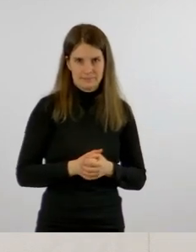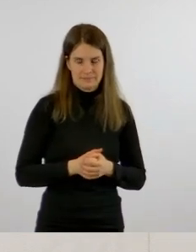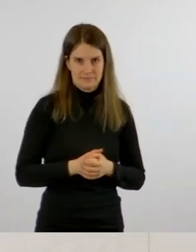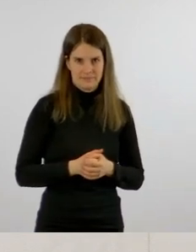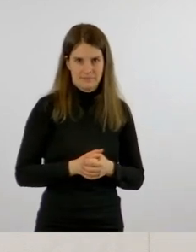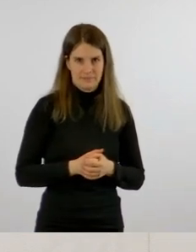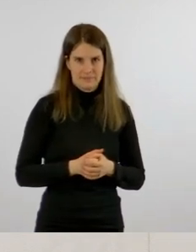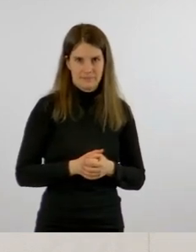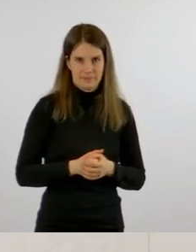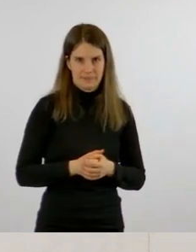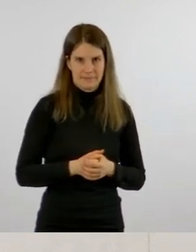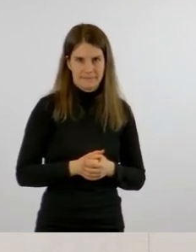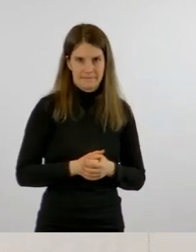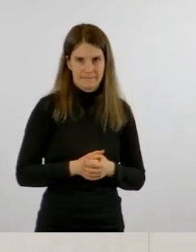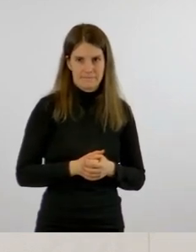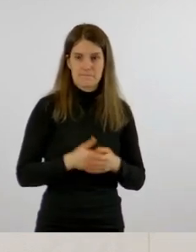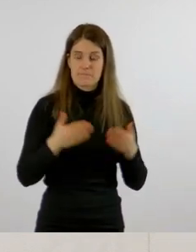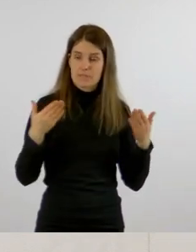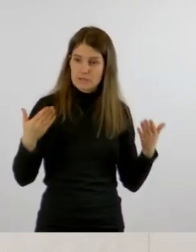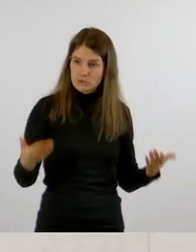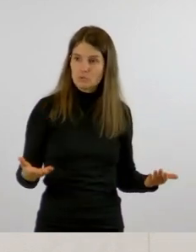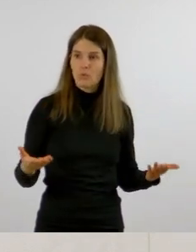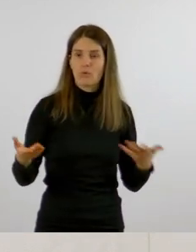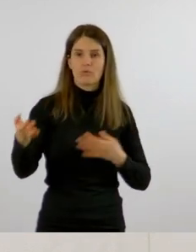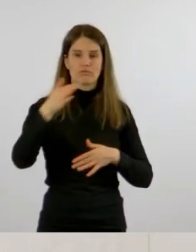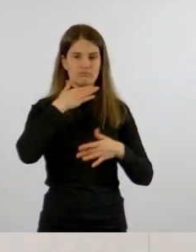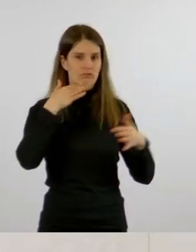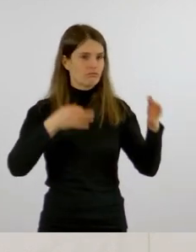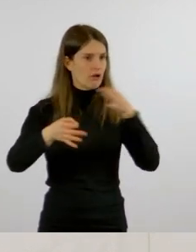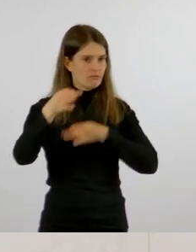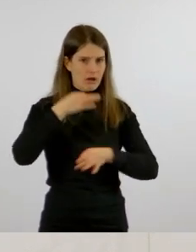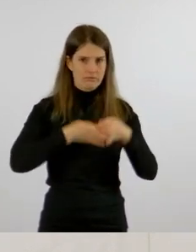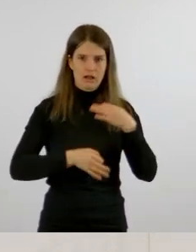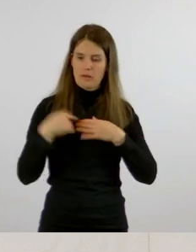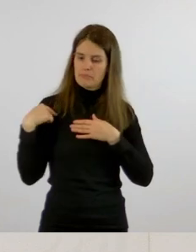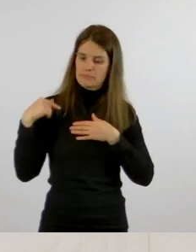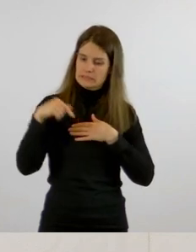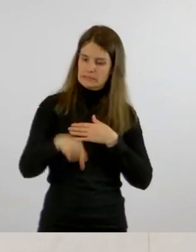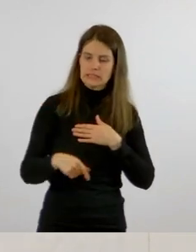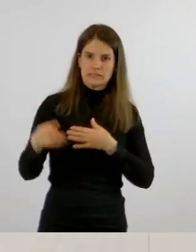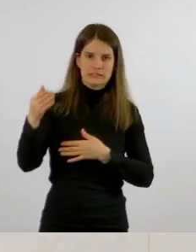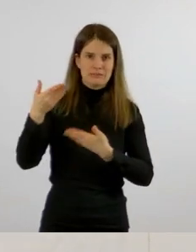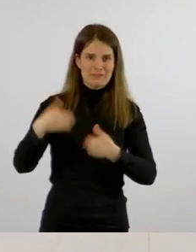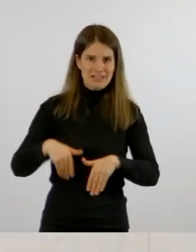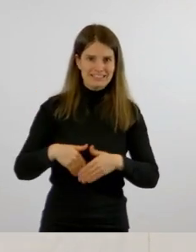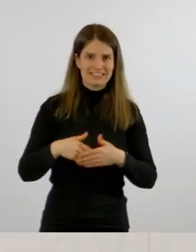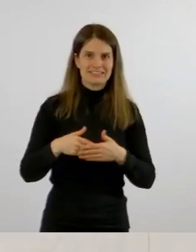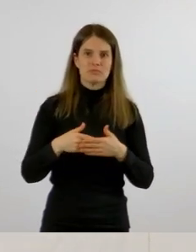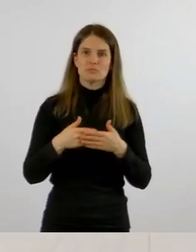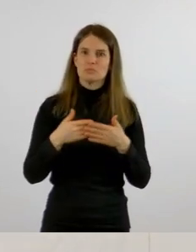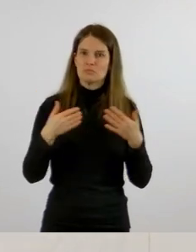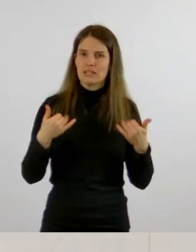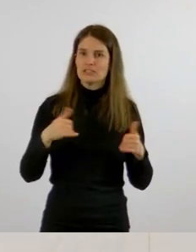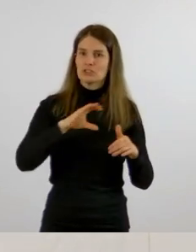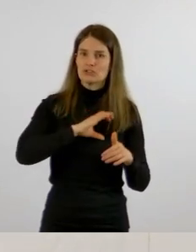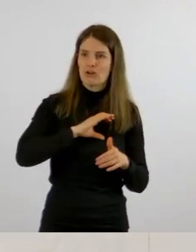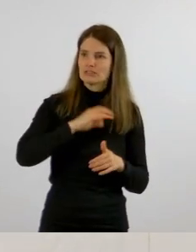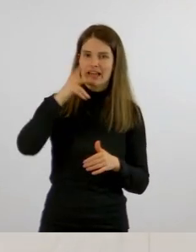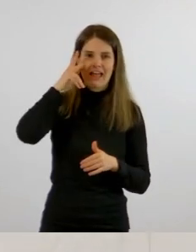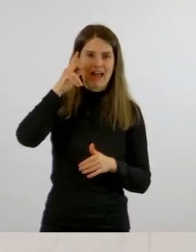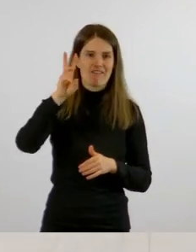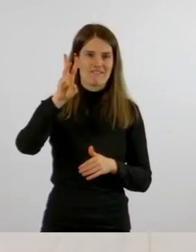Anfragen, die heute bei uns eingegangen sind. Und jetzt bestünde die Gelegenheit, dass Herr Walter